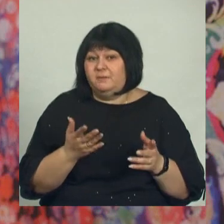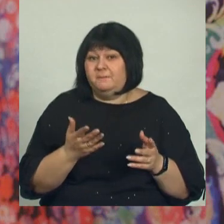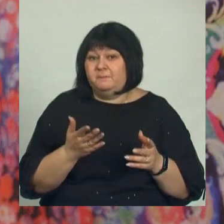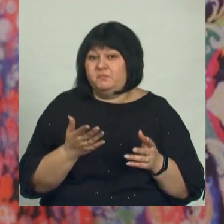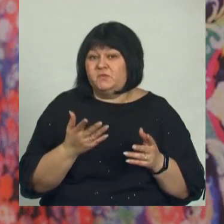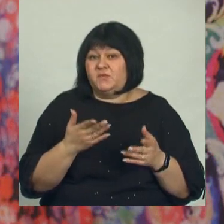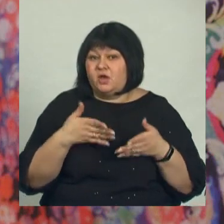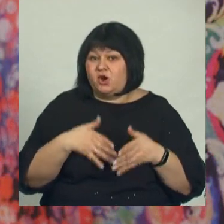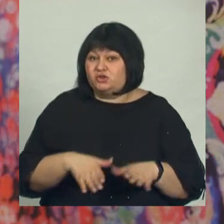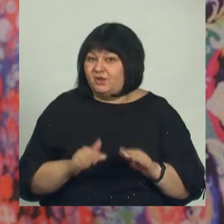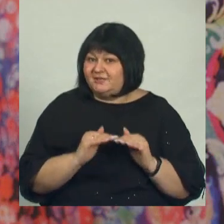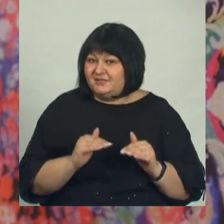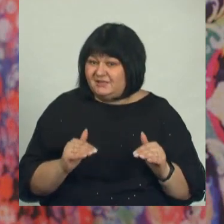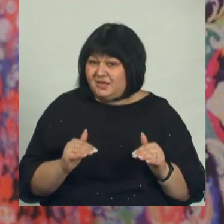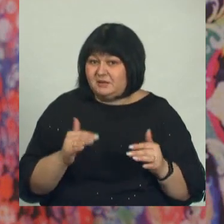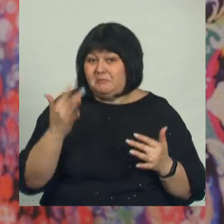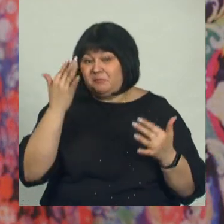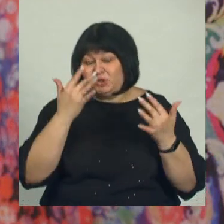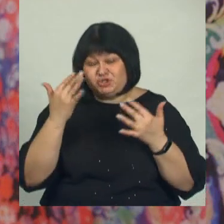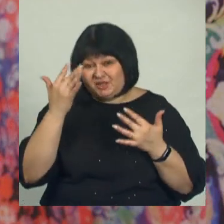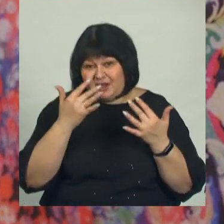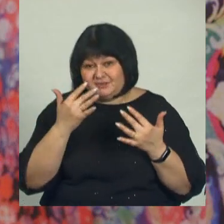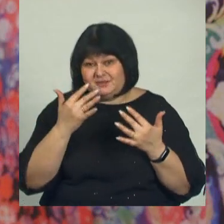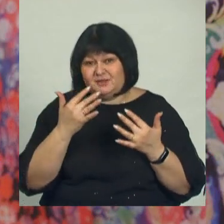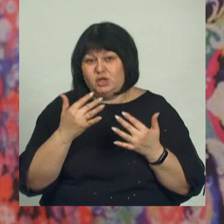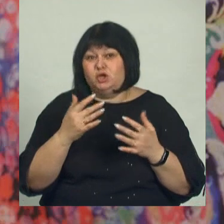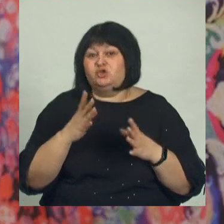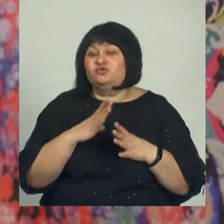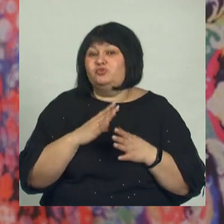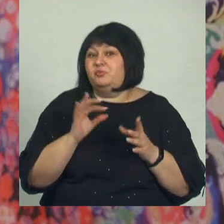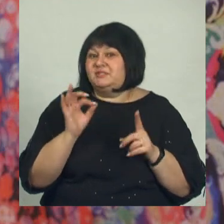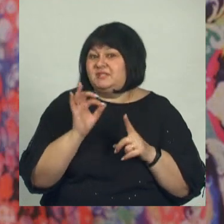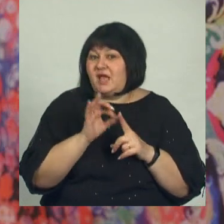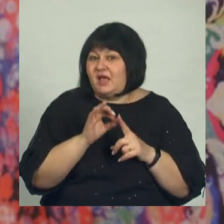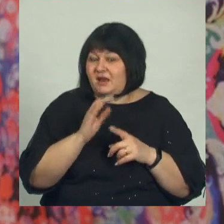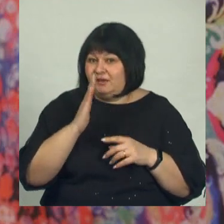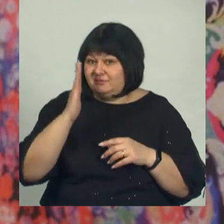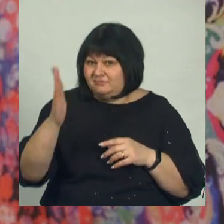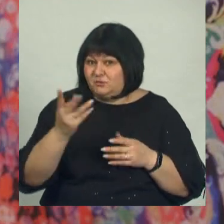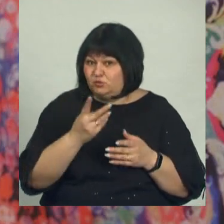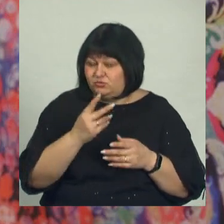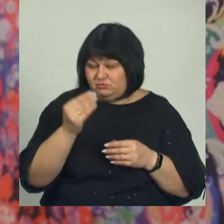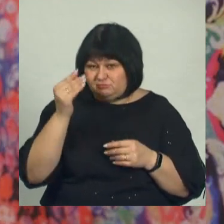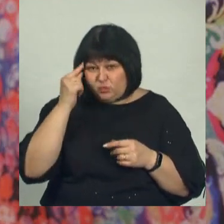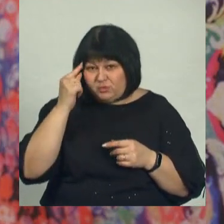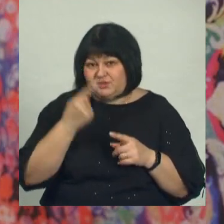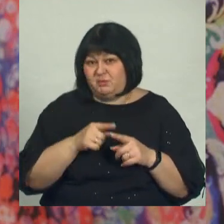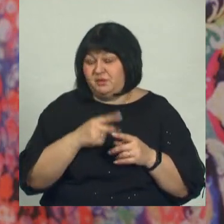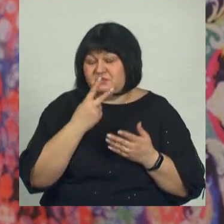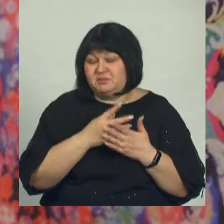Рожить детей, мечтать, ставить себе далеко идущие цели. Да, ставить, несмотря ни на что.